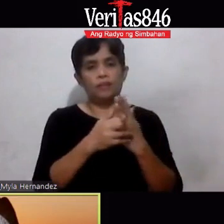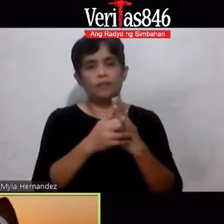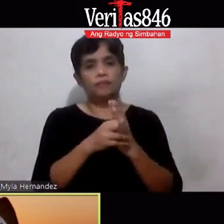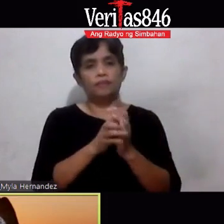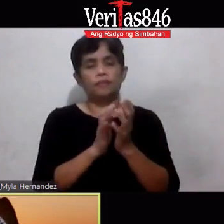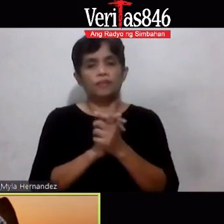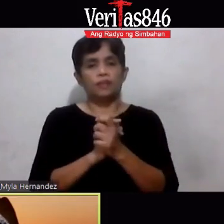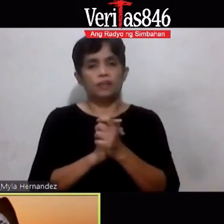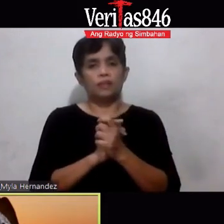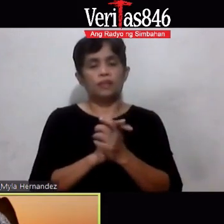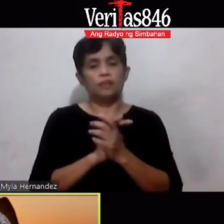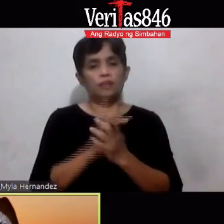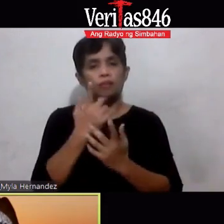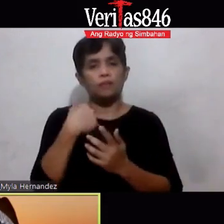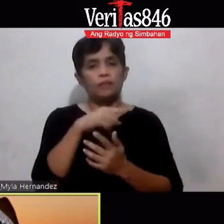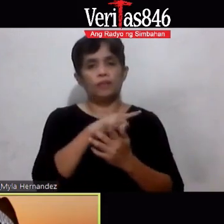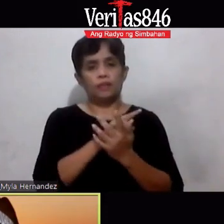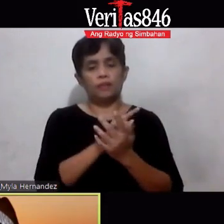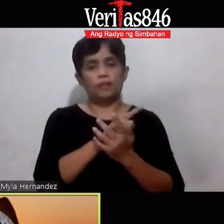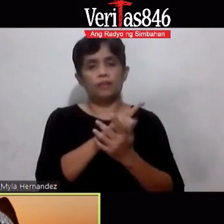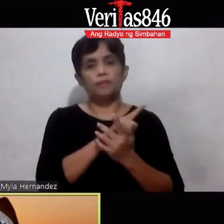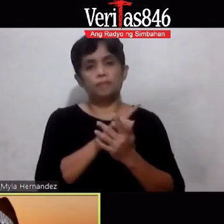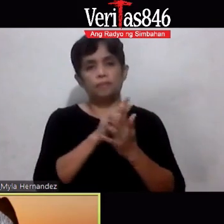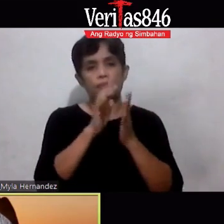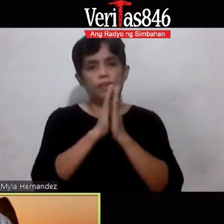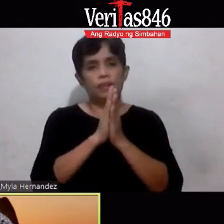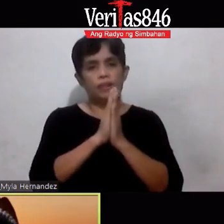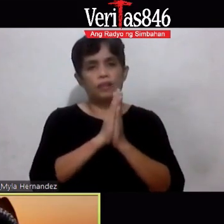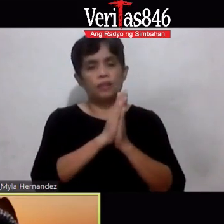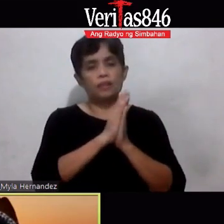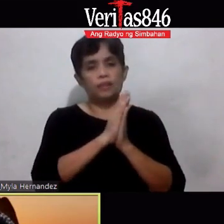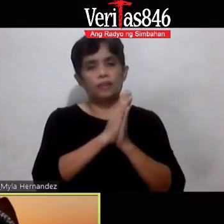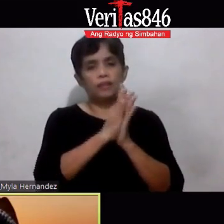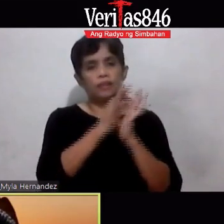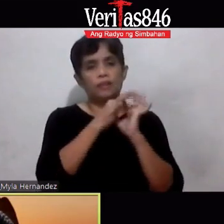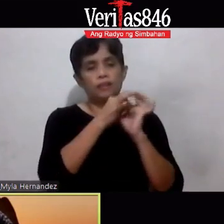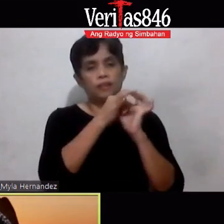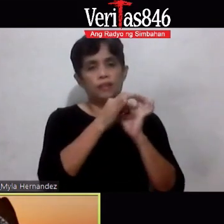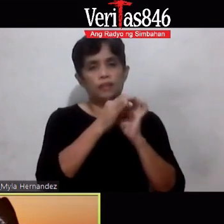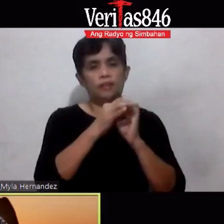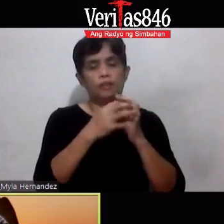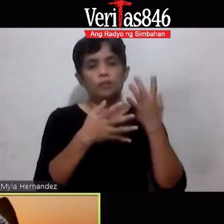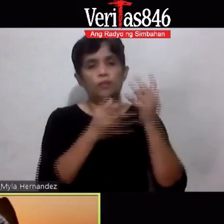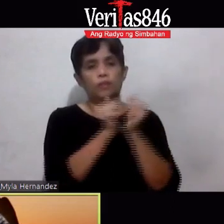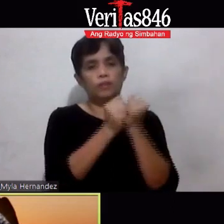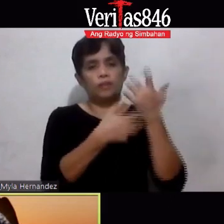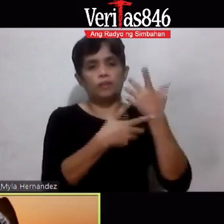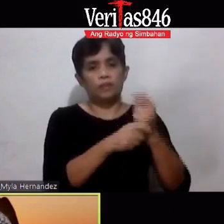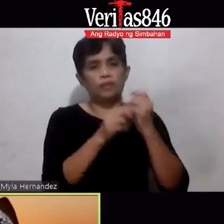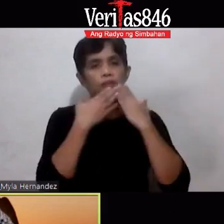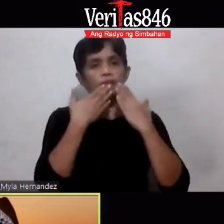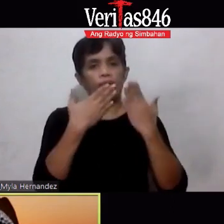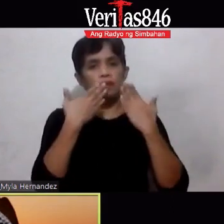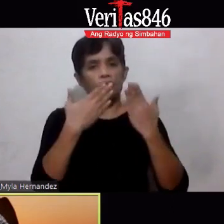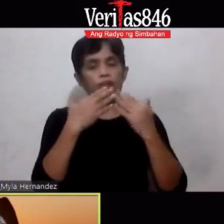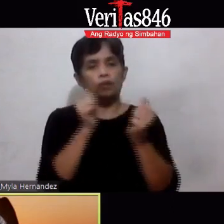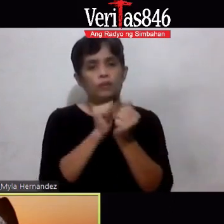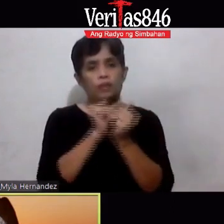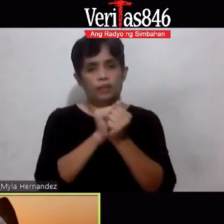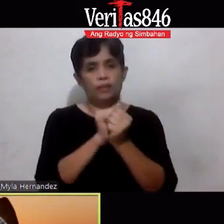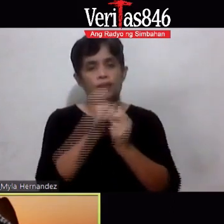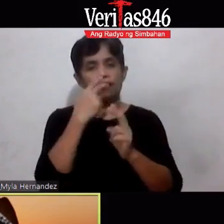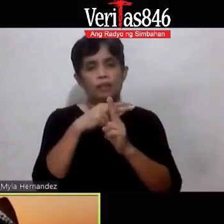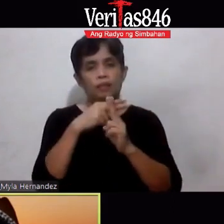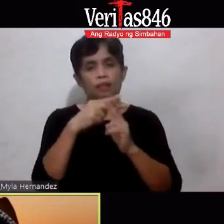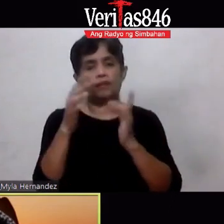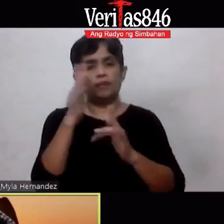kalooban Ang aming mga panalangin ito Yung lalapit po namin Sa yun na may pagpitiwala At sa salamat Sa matamit Sa papagbalang pangalan Ng aming